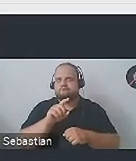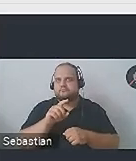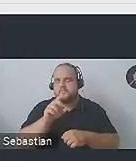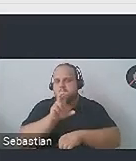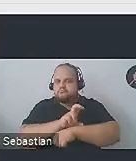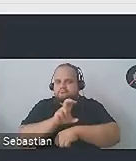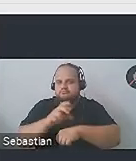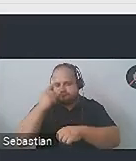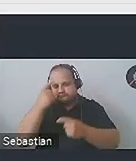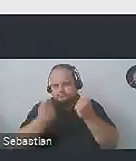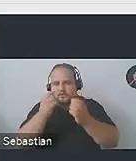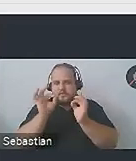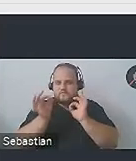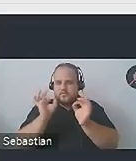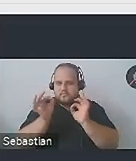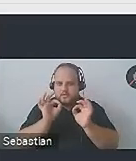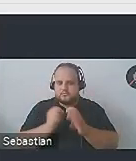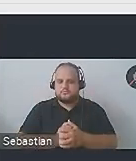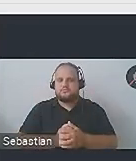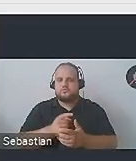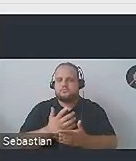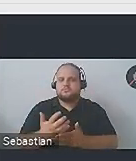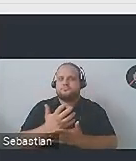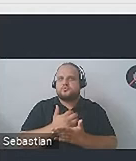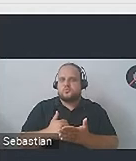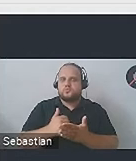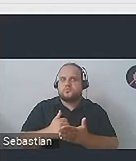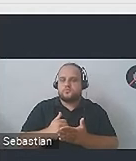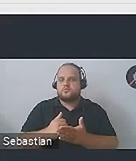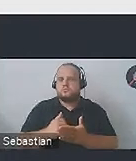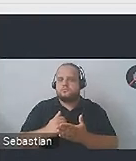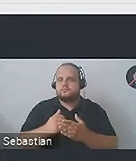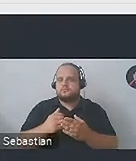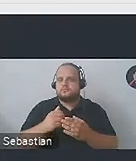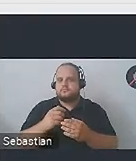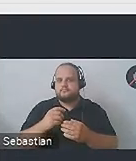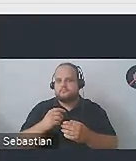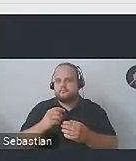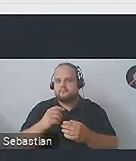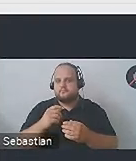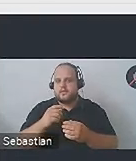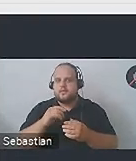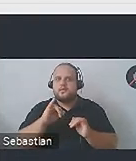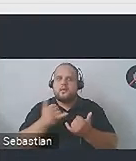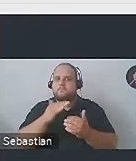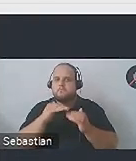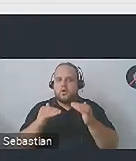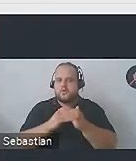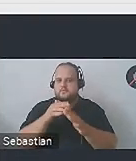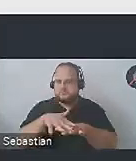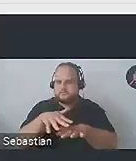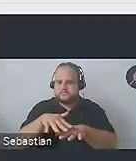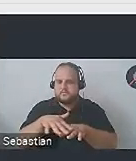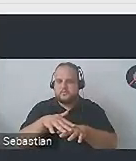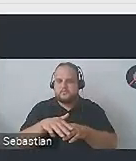informacji to jest po prostu zbiór zasad i pewna logika stojąca pod systemem. To jest troszeczkę